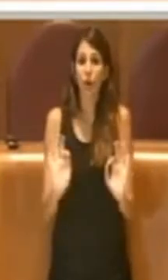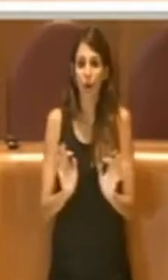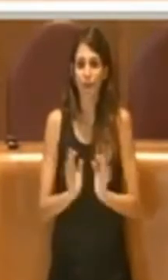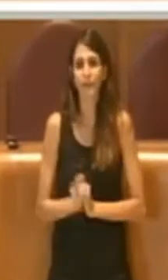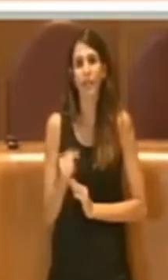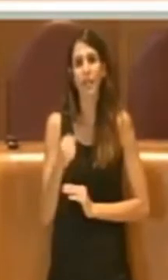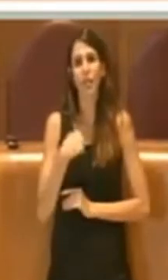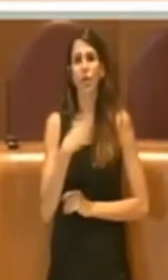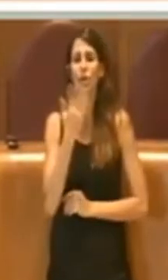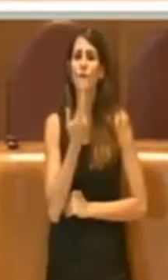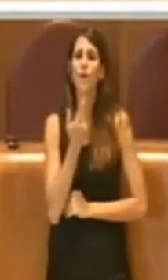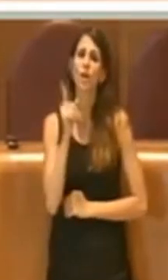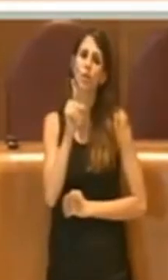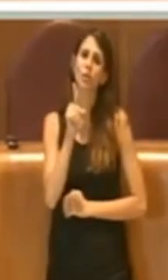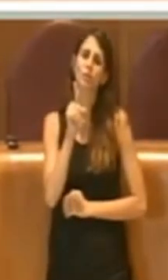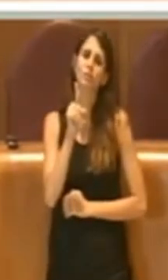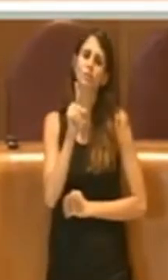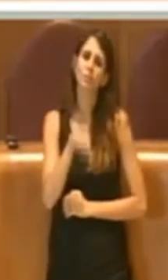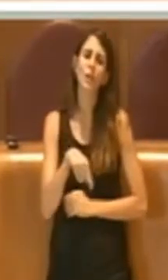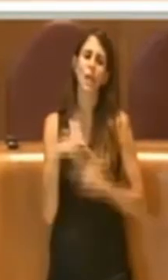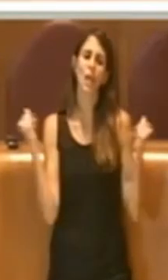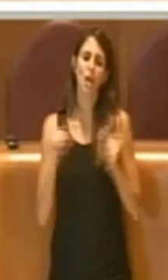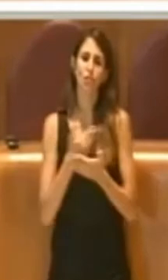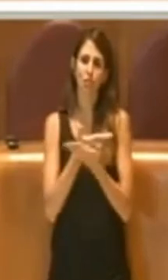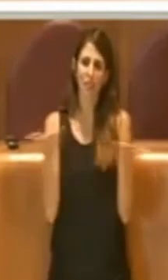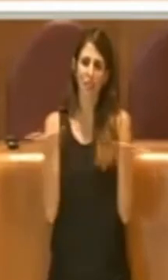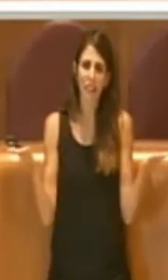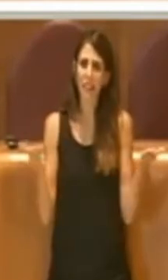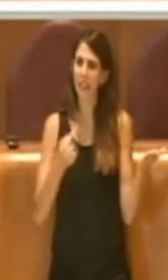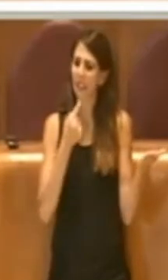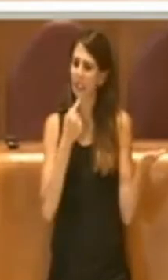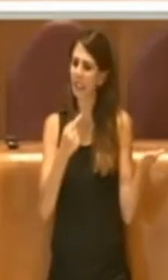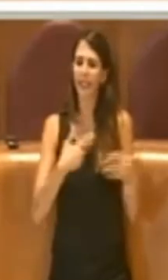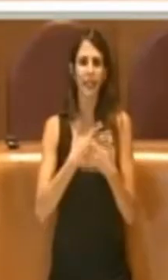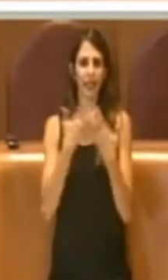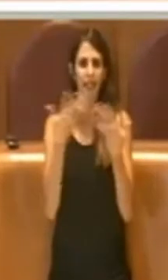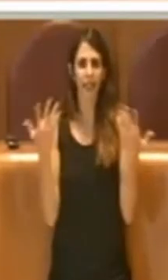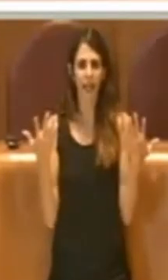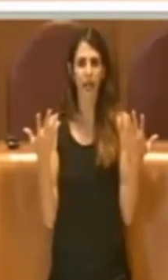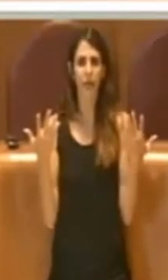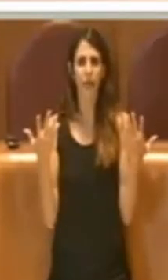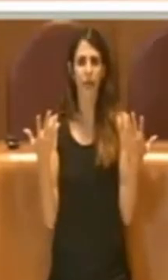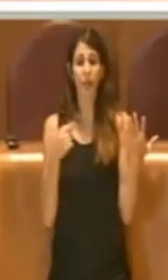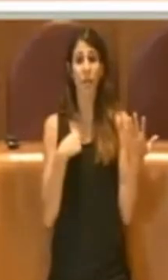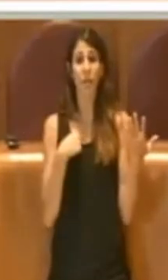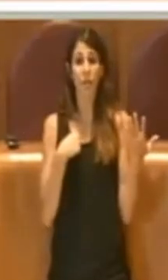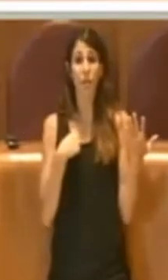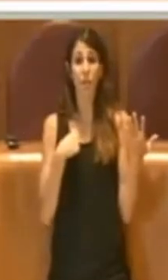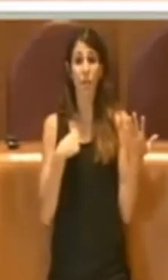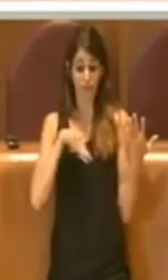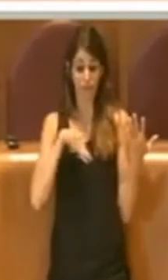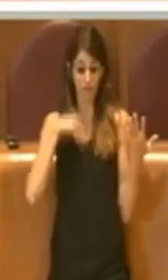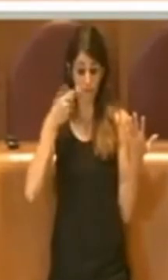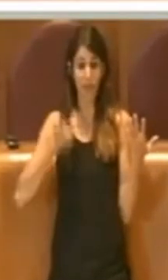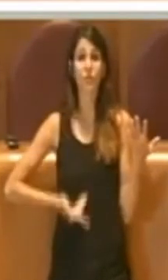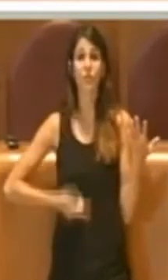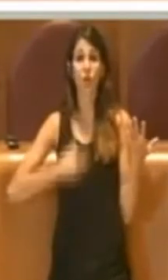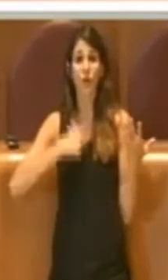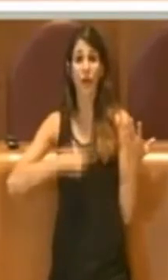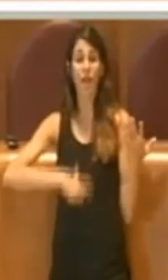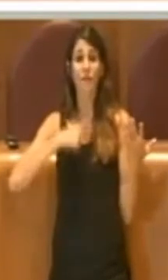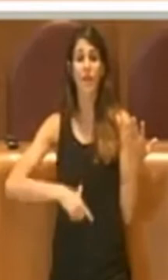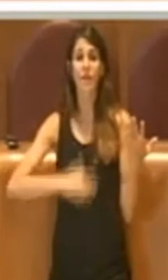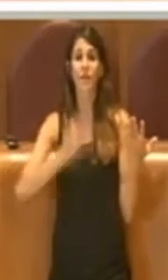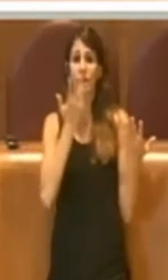e lo dico anche ai cittadini interessati a questa vicenda, che ho preso personalmente a carico la cosa e